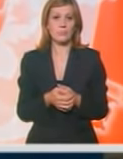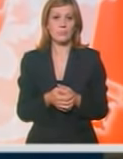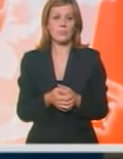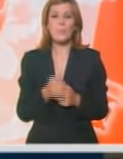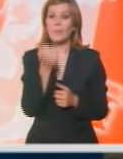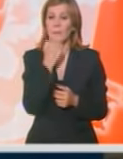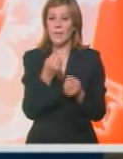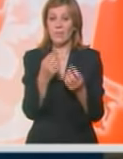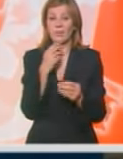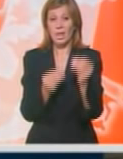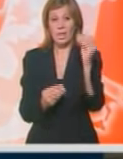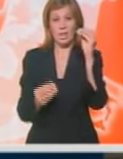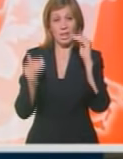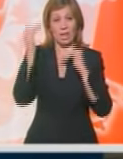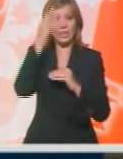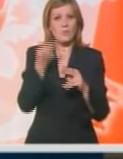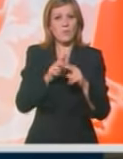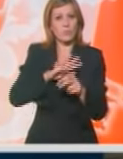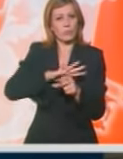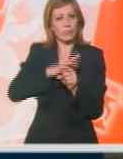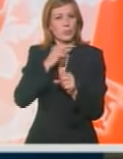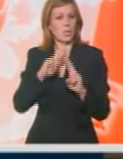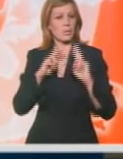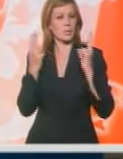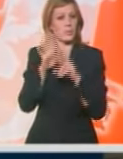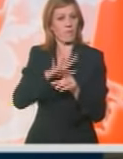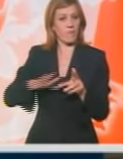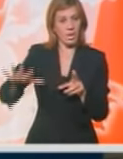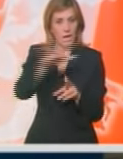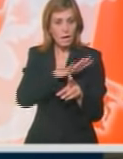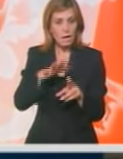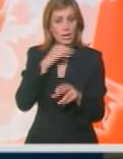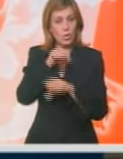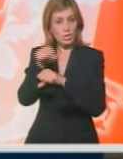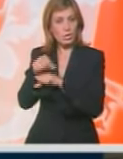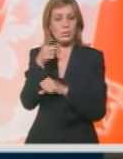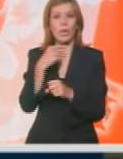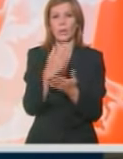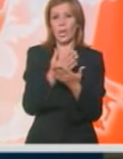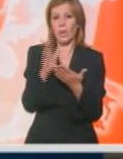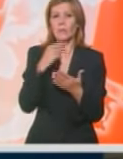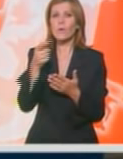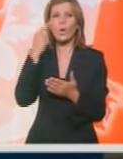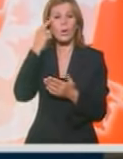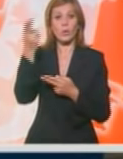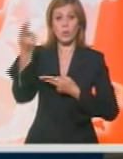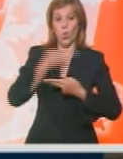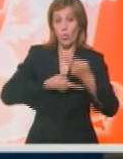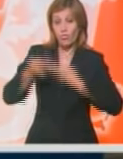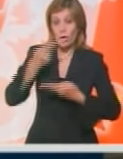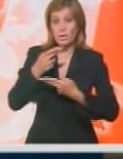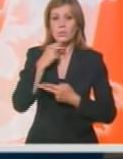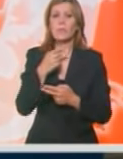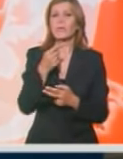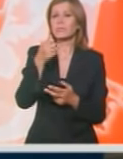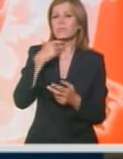Privredni rast Kine ima sve veći utjecaj na privrede u drugim regionima svet. To je delimično posljedice kineskog uvoza. Naprimjer,